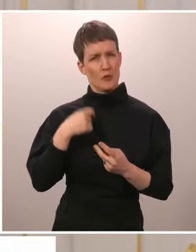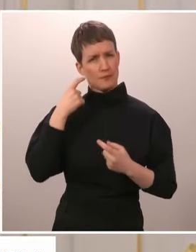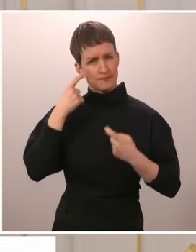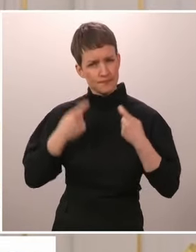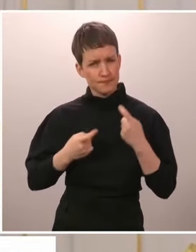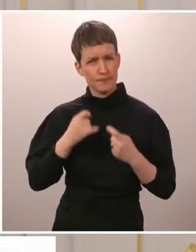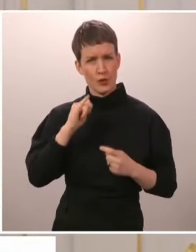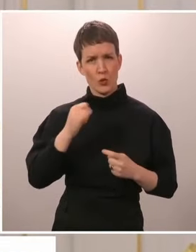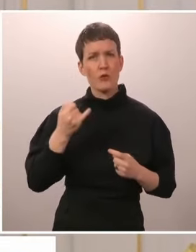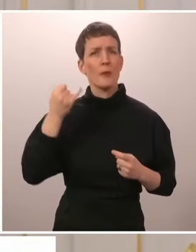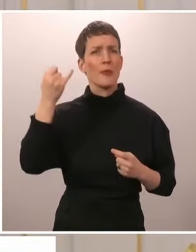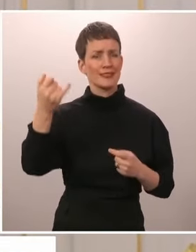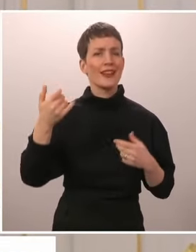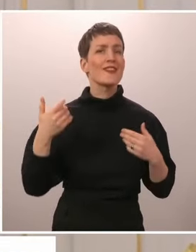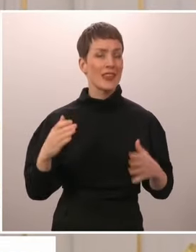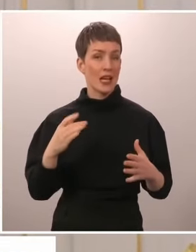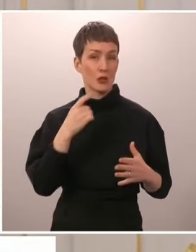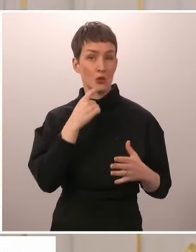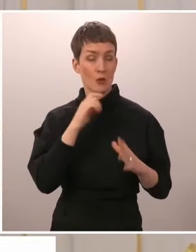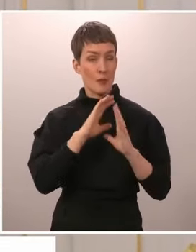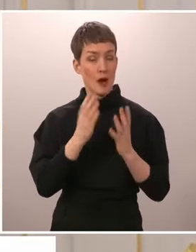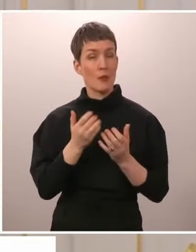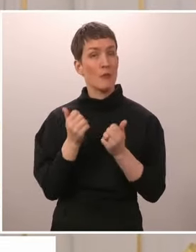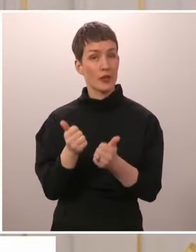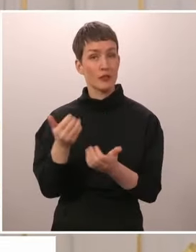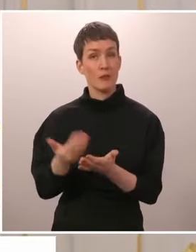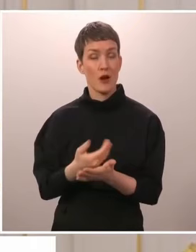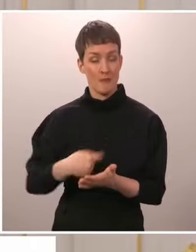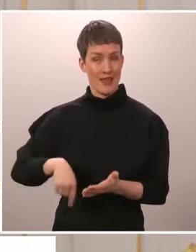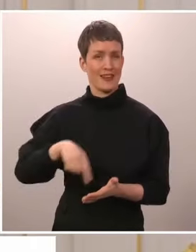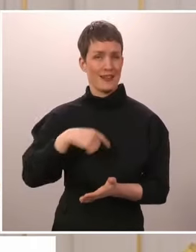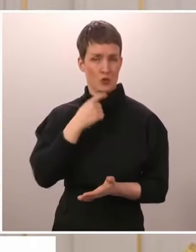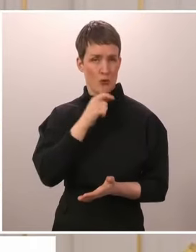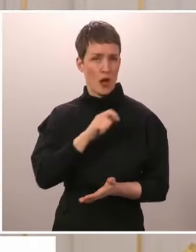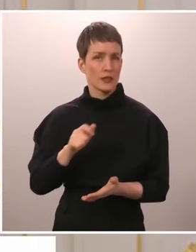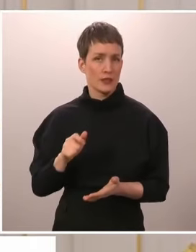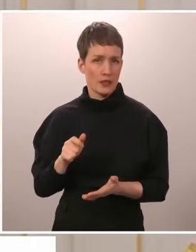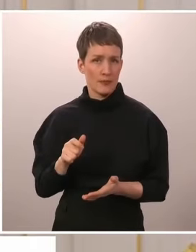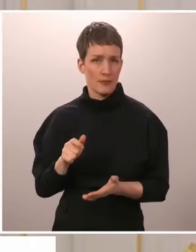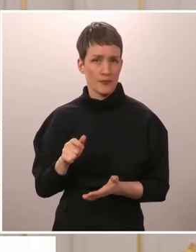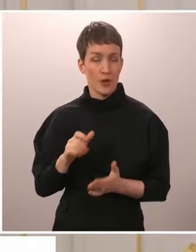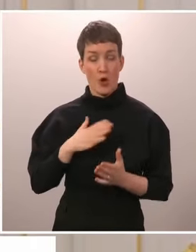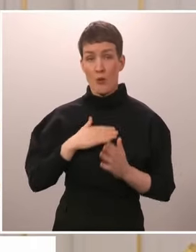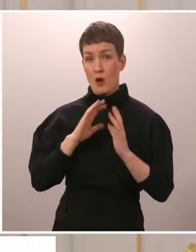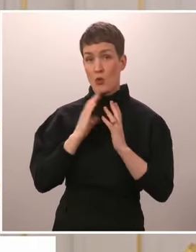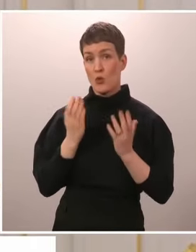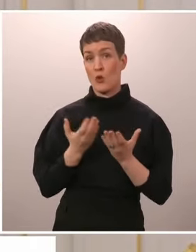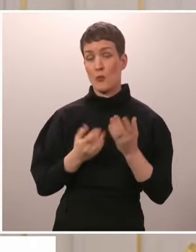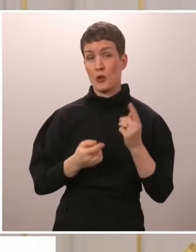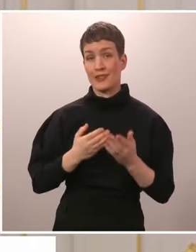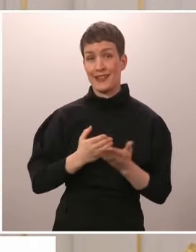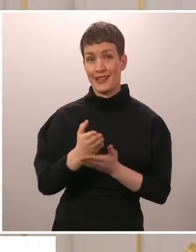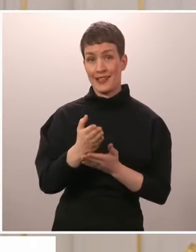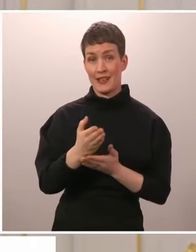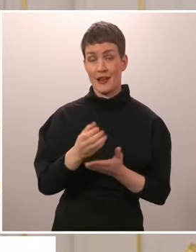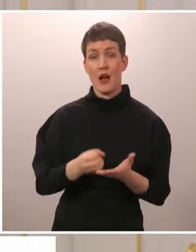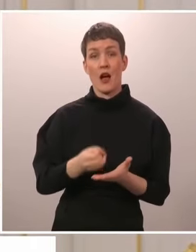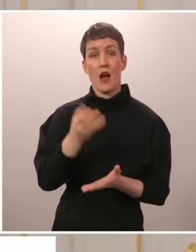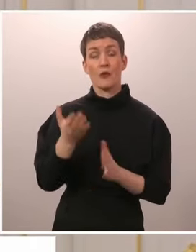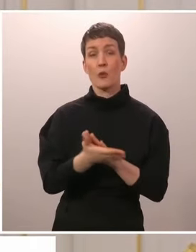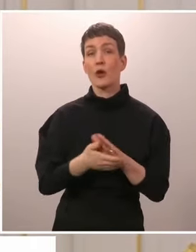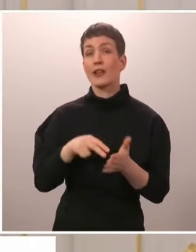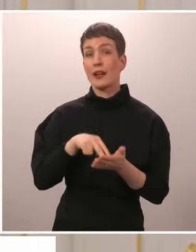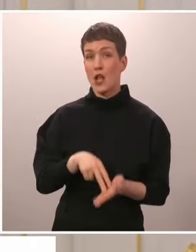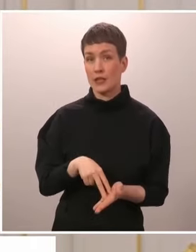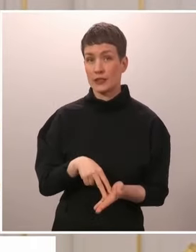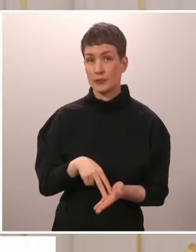edelleen maailman paras maa meille suomalaisille. Oma ulkopoliittinen linjani lähtee arvopohjaisesta realismista,